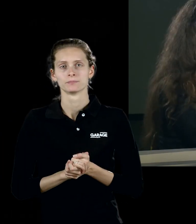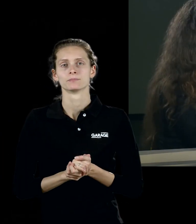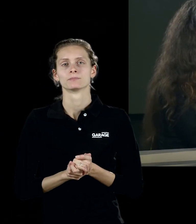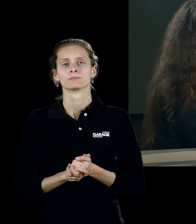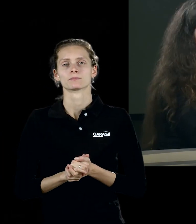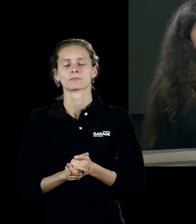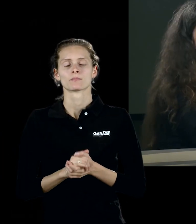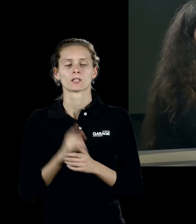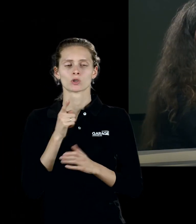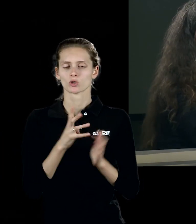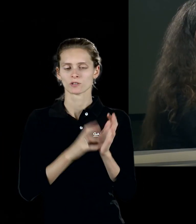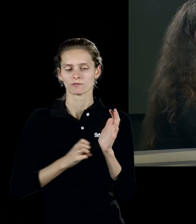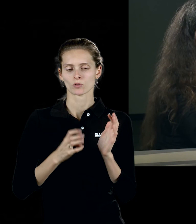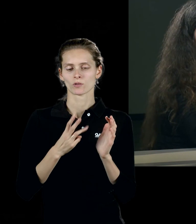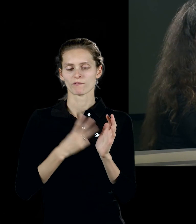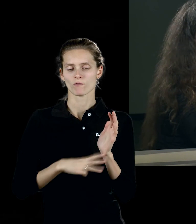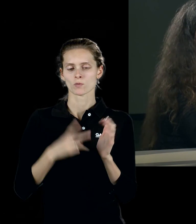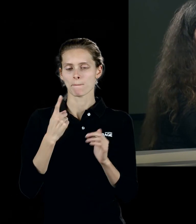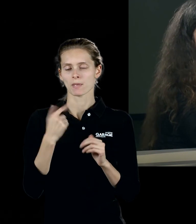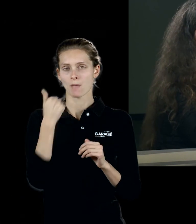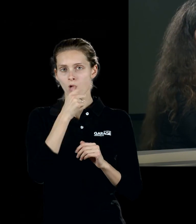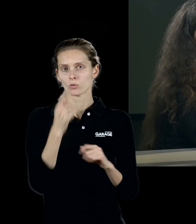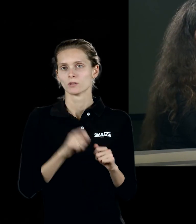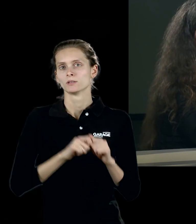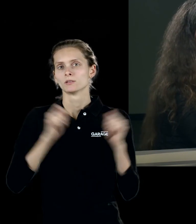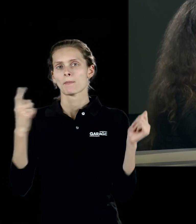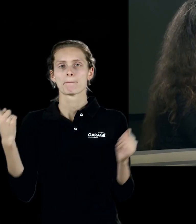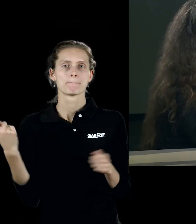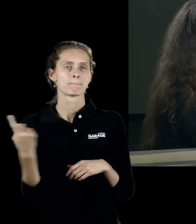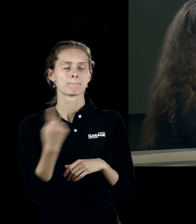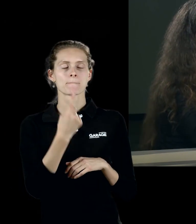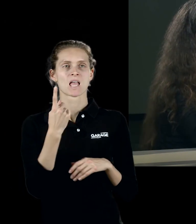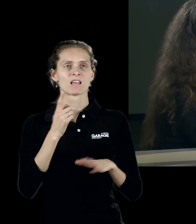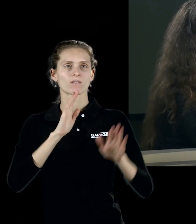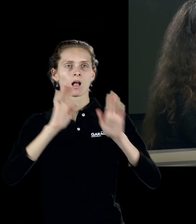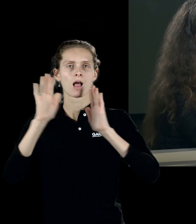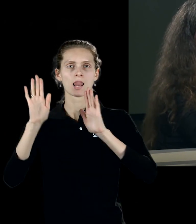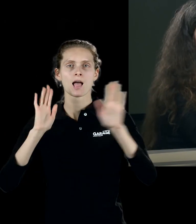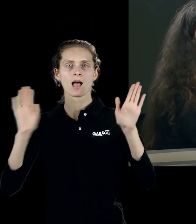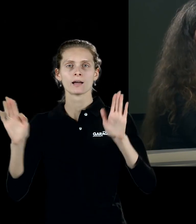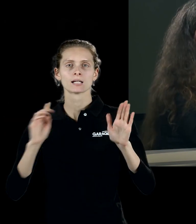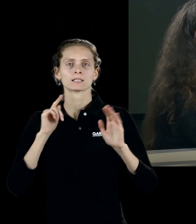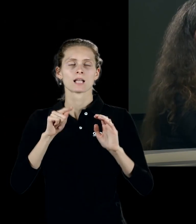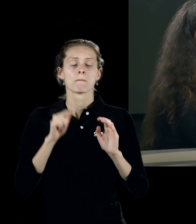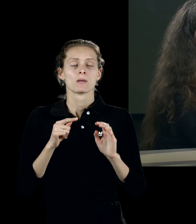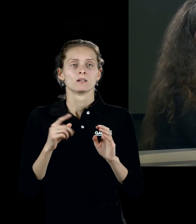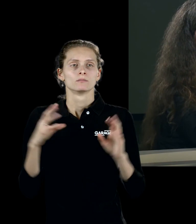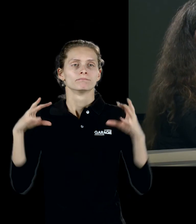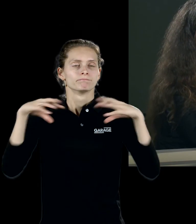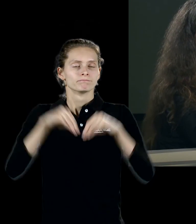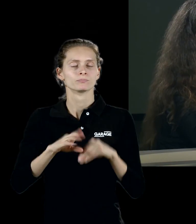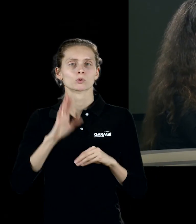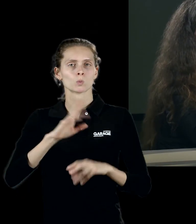В 81-м году в Нью-Йорке открывается первая галерея в Пангеллере, которая специализируется на граффити и выставляет